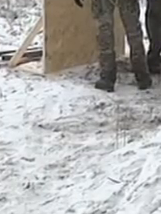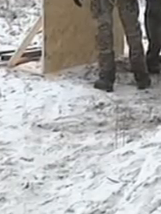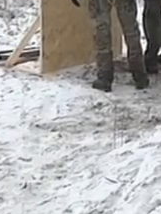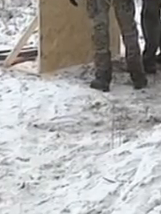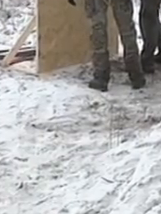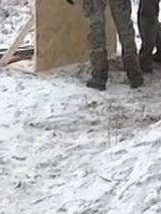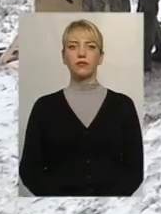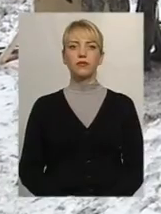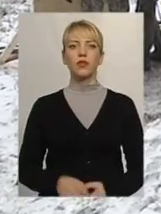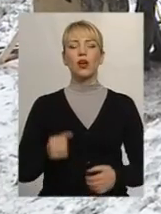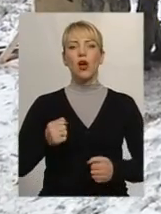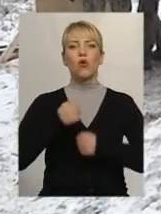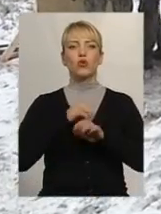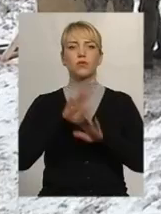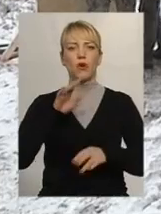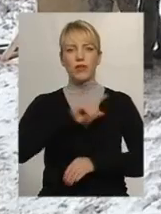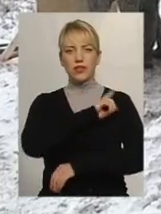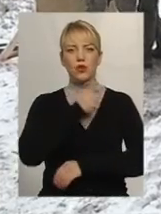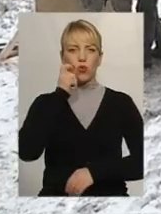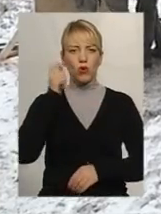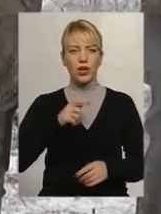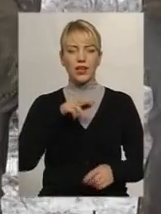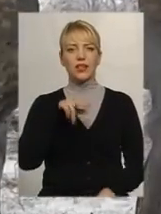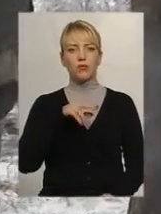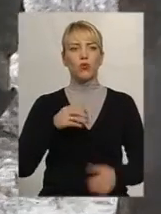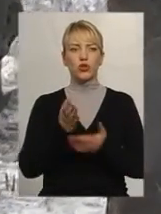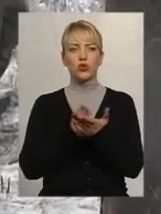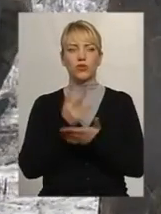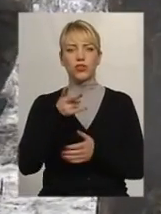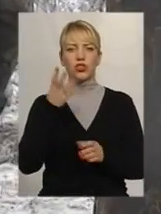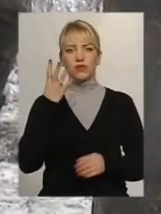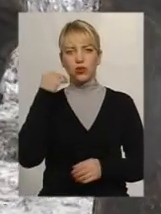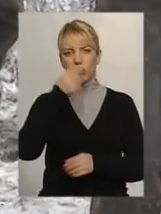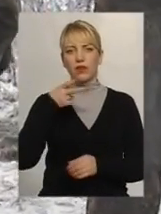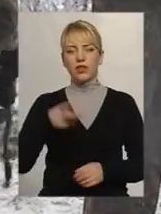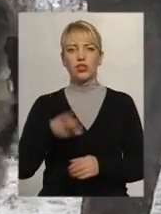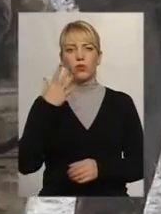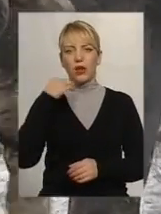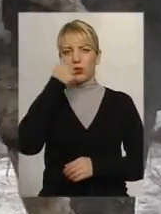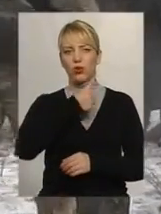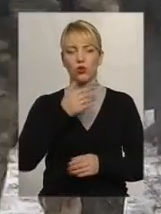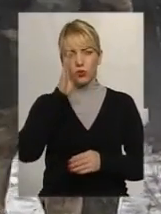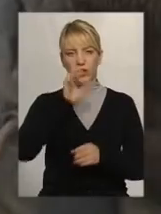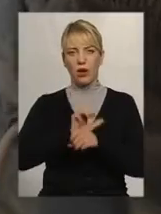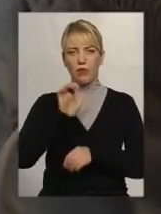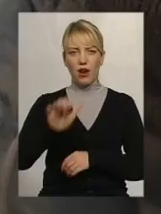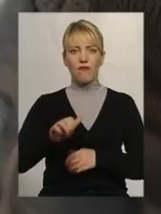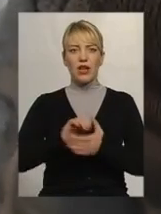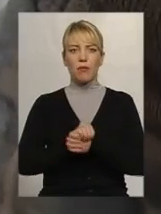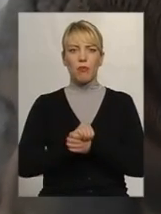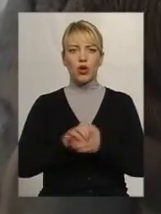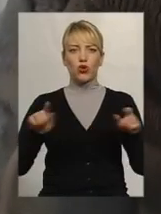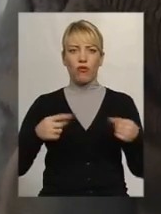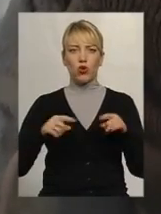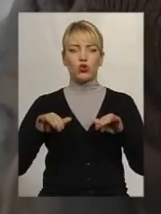У Збройних силах України Дмитро служить з 2004 року. І вже 2005-го його направили з миротворчою місією в